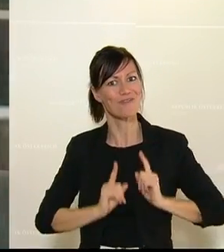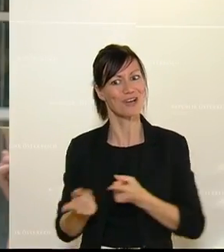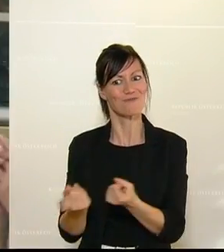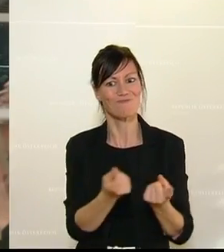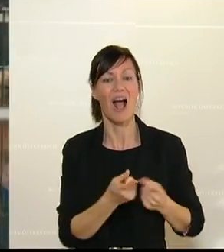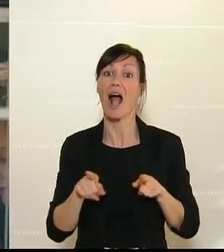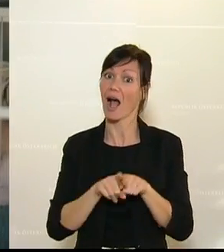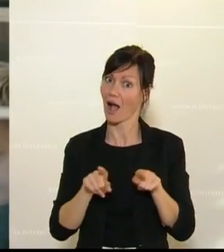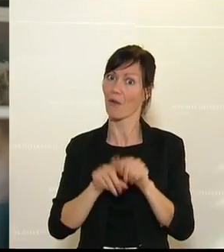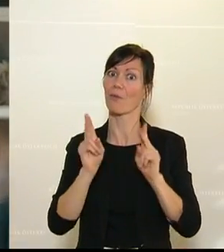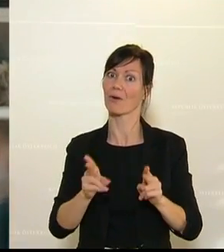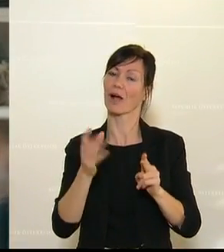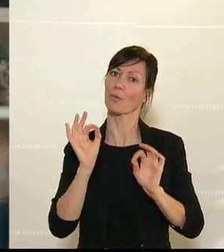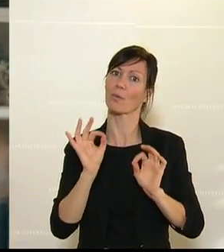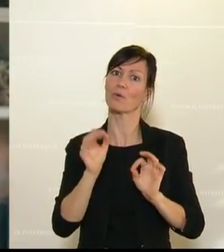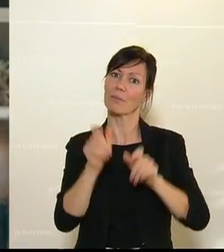entlasten.